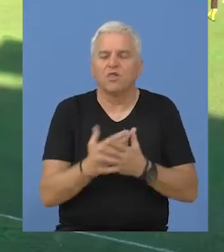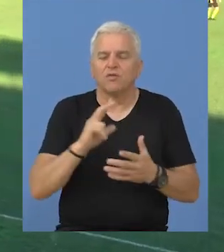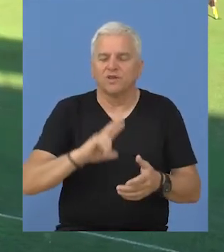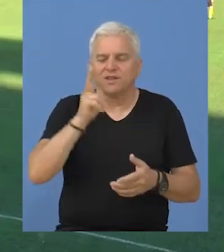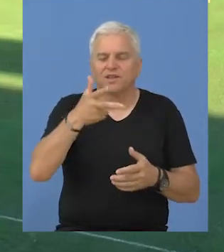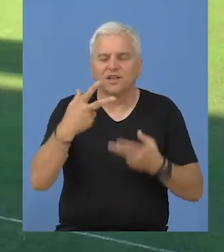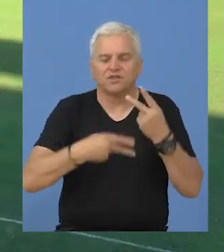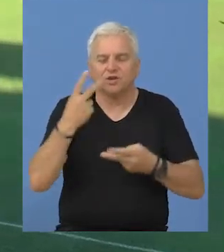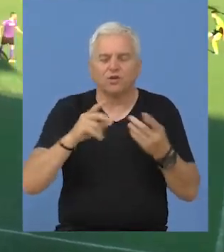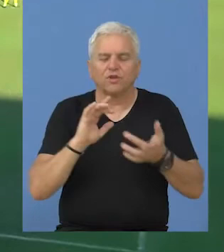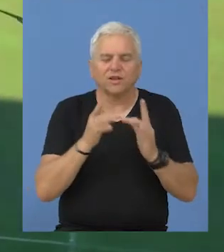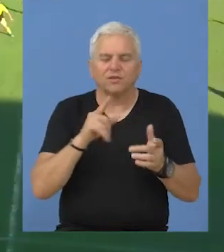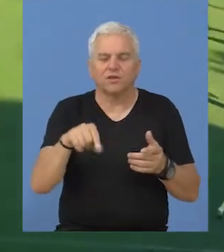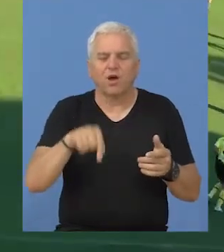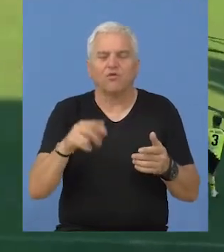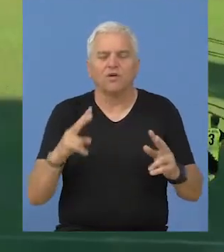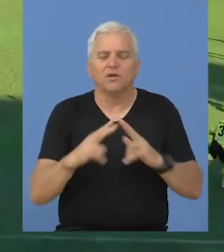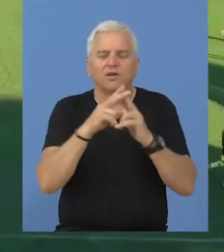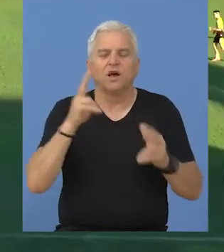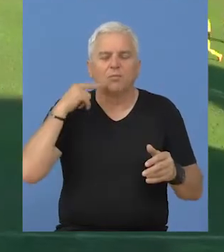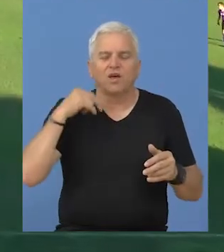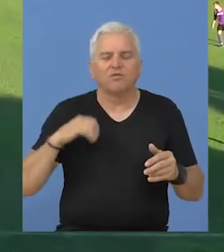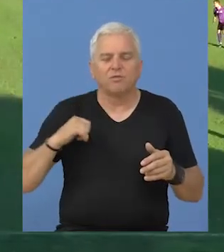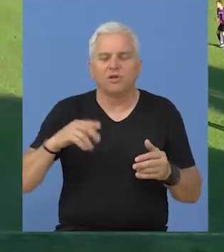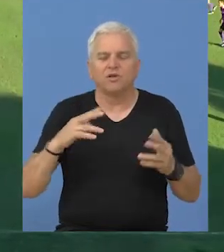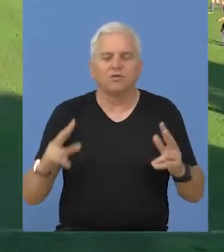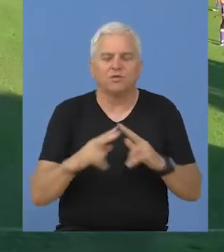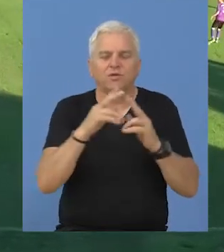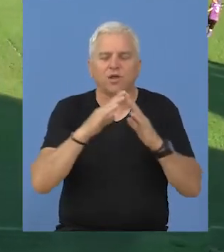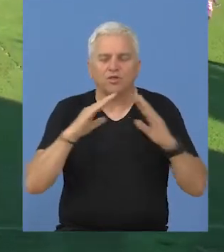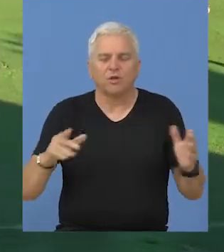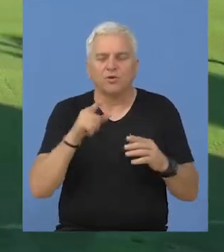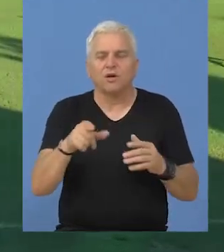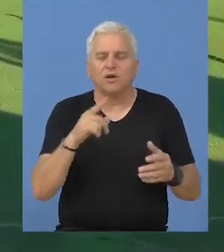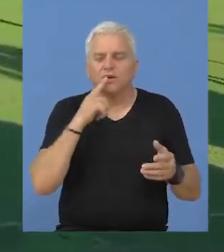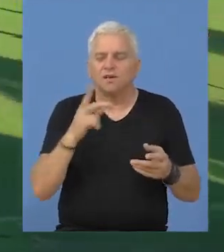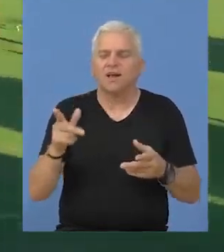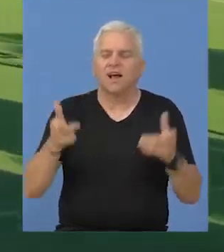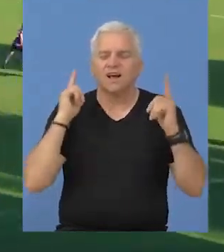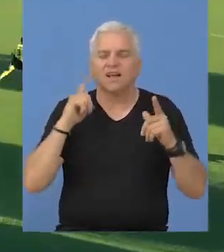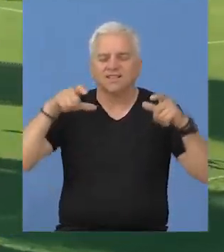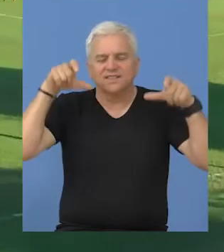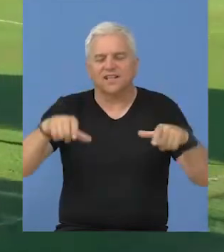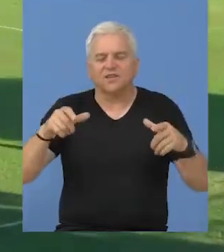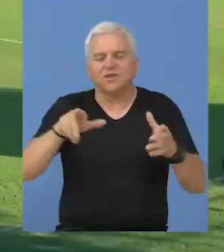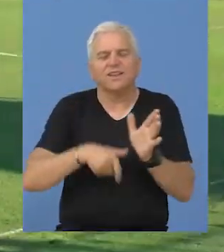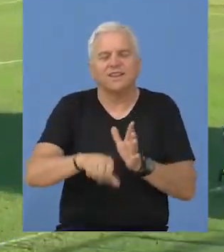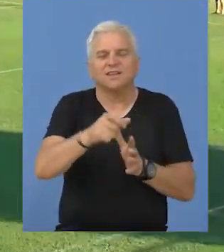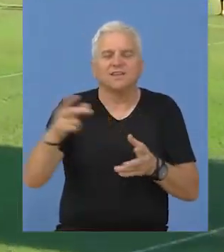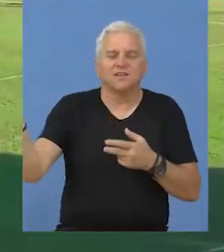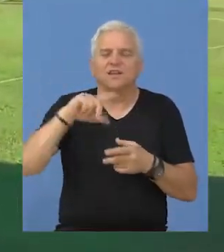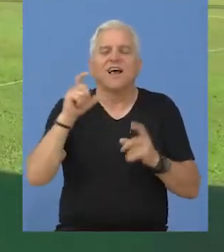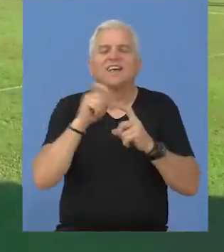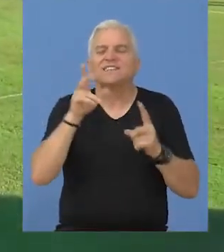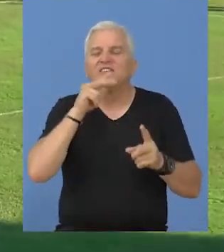očekuje naredni treći kontrolni meč. Ovog puta Plavo-Beli ponovo će biti u ulozi domaćina, a na gradski stadion Kretice